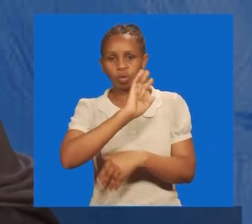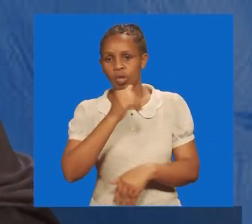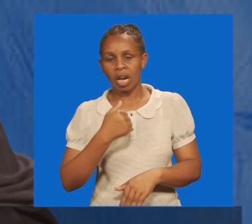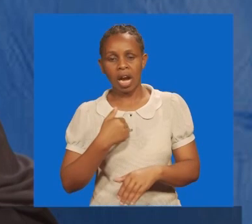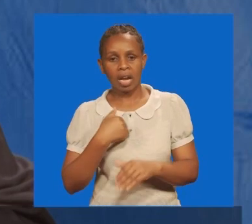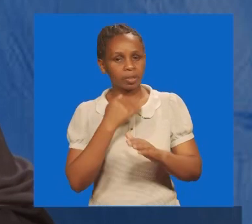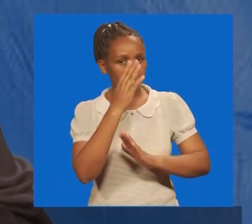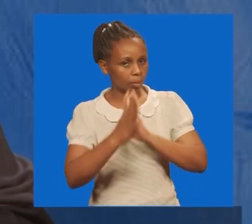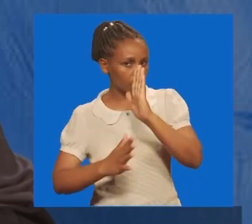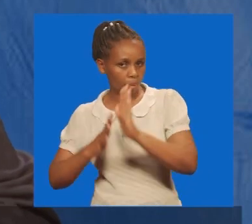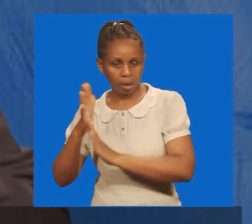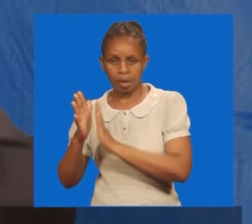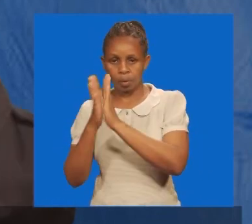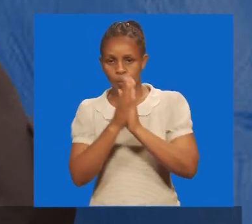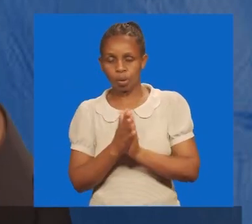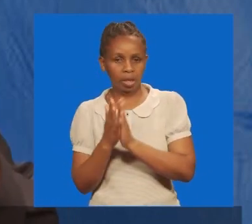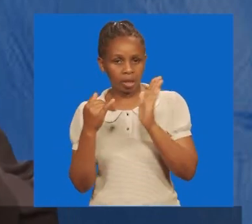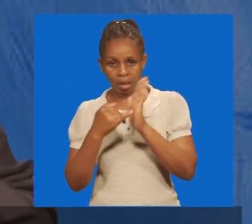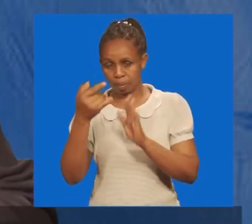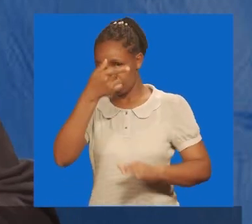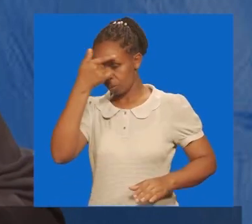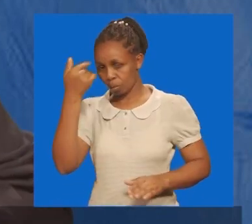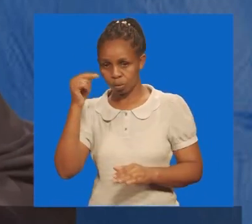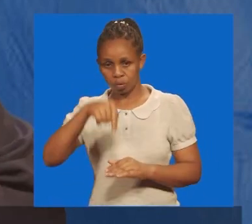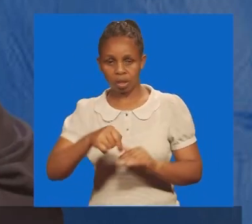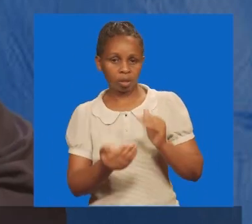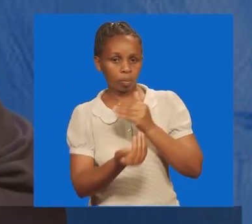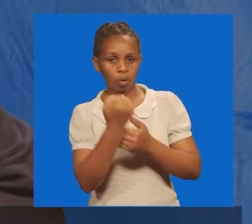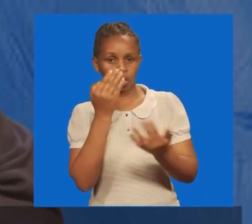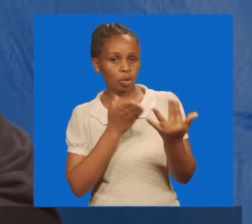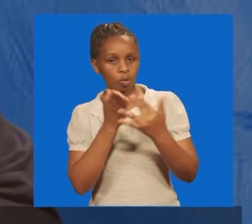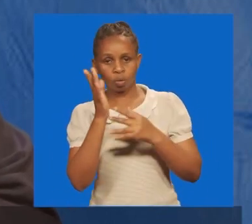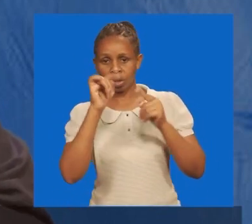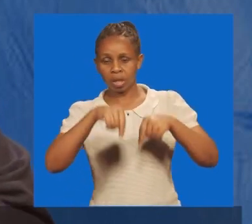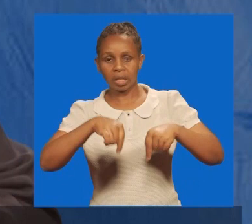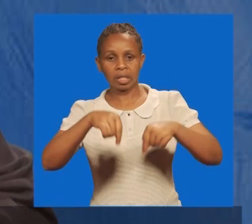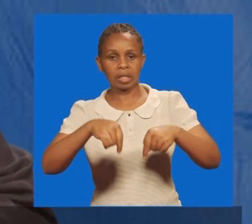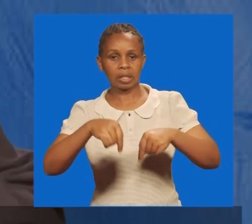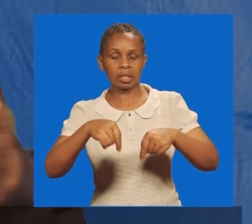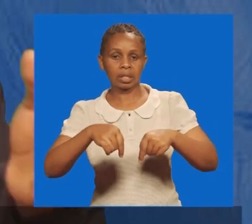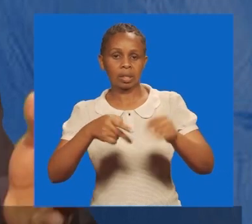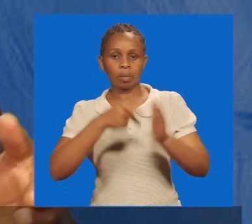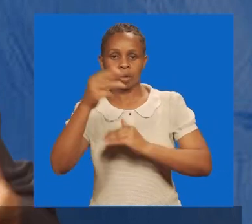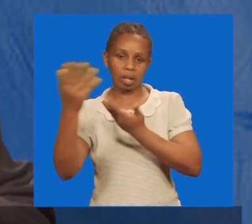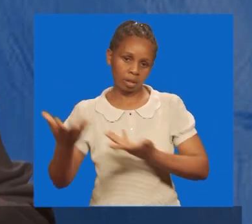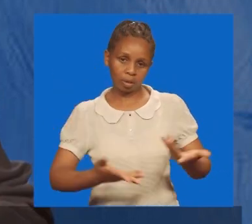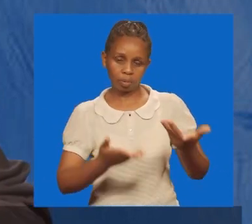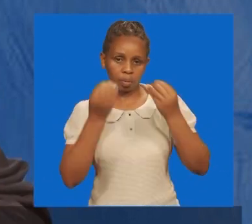kili ambacho mwenyezi mungu, hameweza na kumuanda anacho, ni kwa sababu yetu wa subui. Ya leo kupitia, ikikipindi.